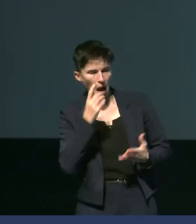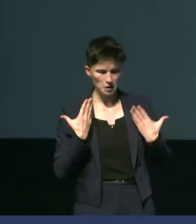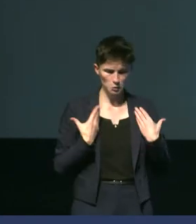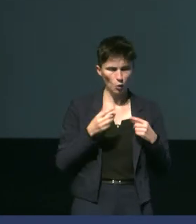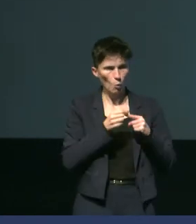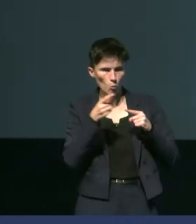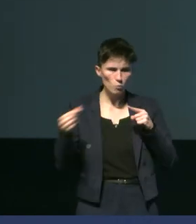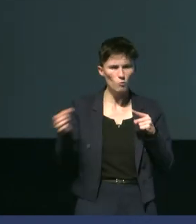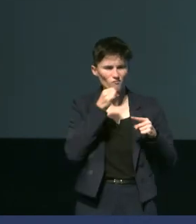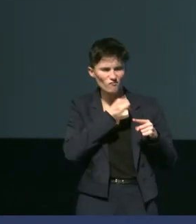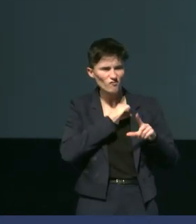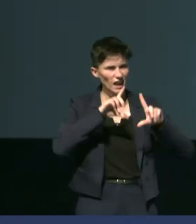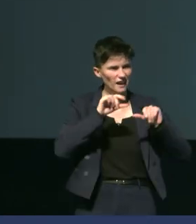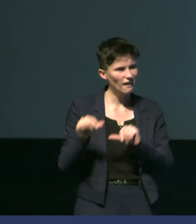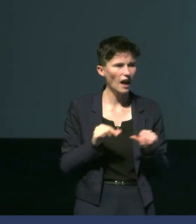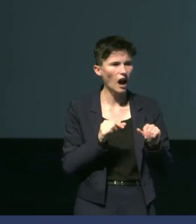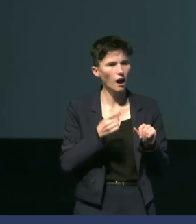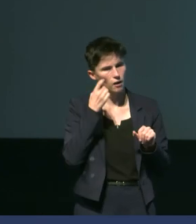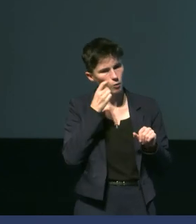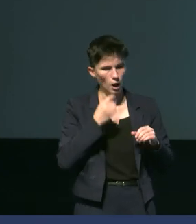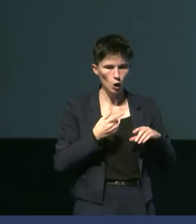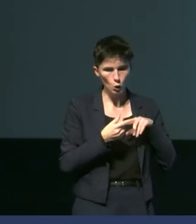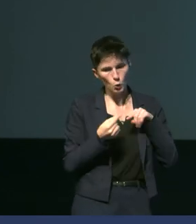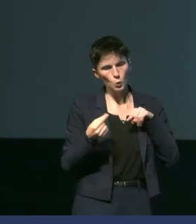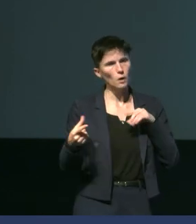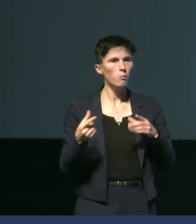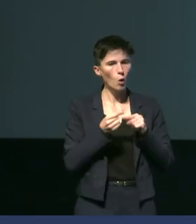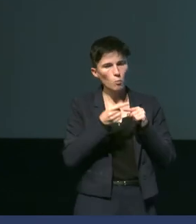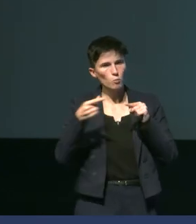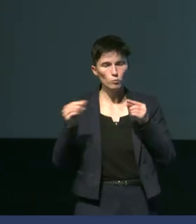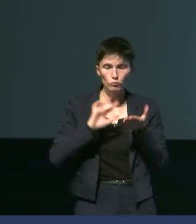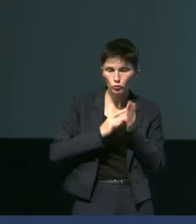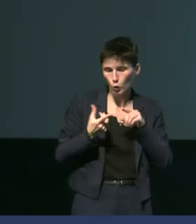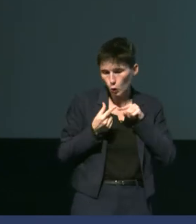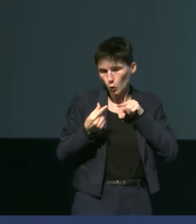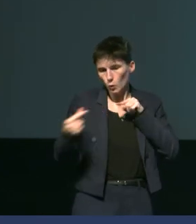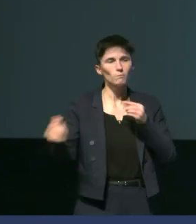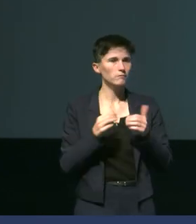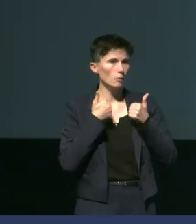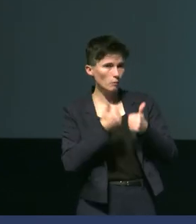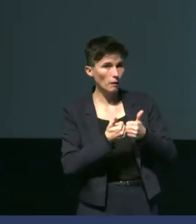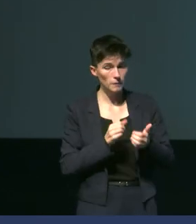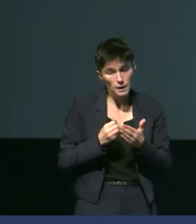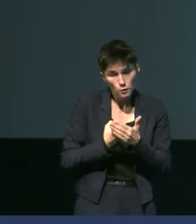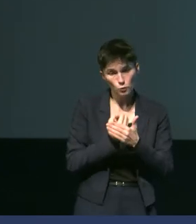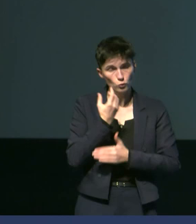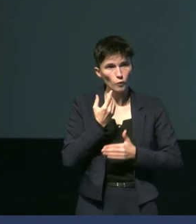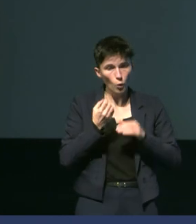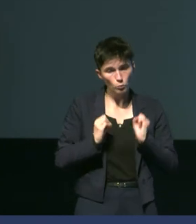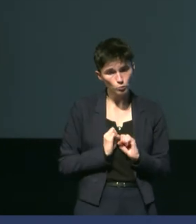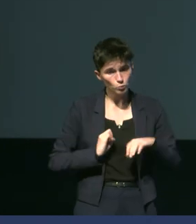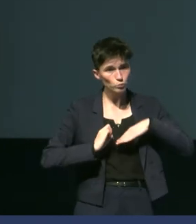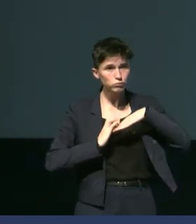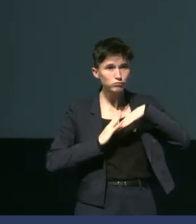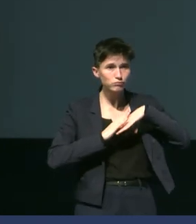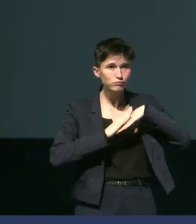On voit ici un vieux plumage. Vous avez la longueur des plumes. Toutes les plumes sont au-dessus de la peau. Et puis, on va avoir le nouveau plumage qui va commencer à pousser